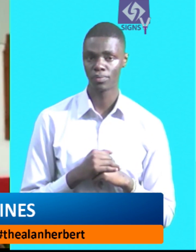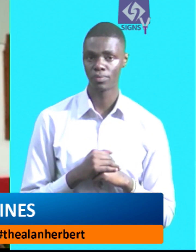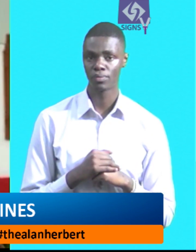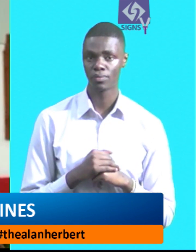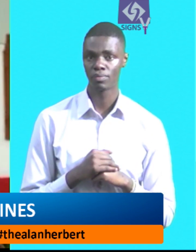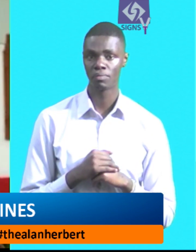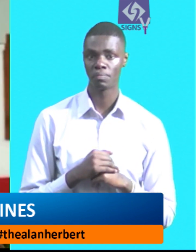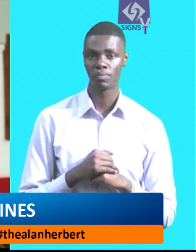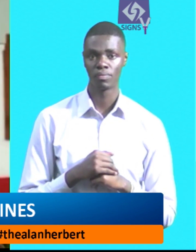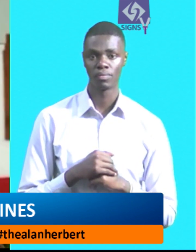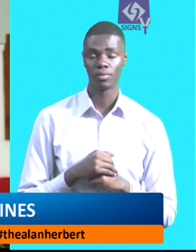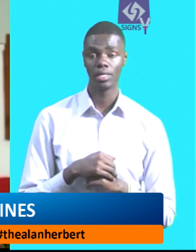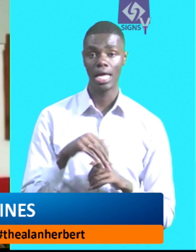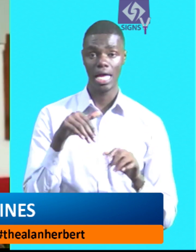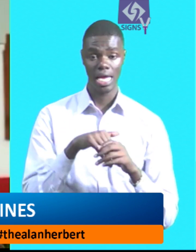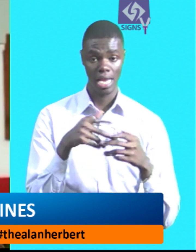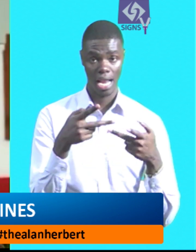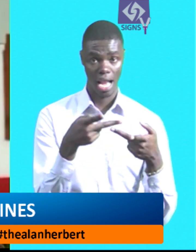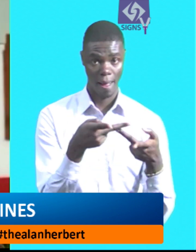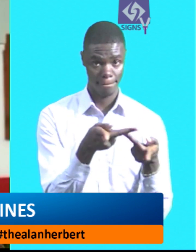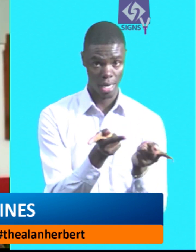katika mahali ya mbapo